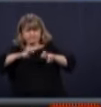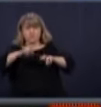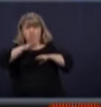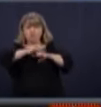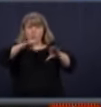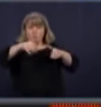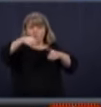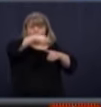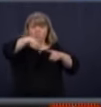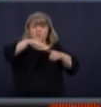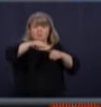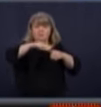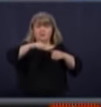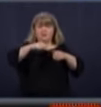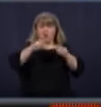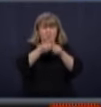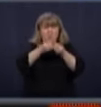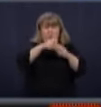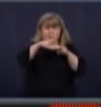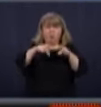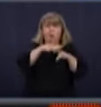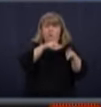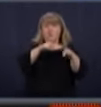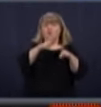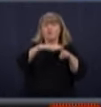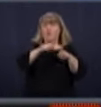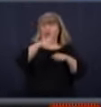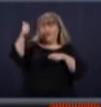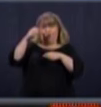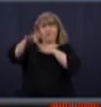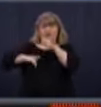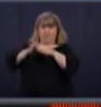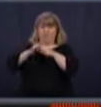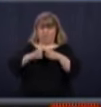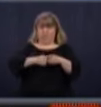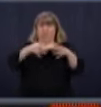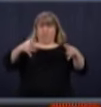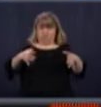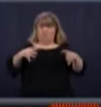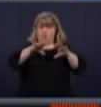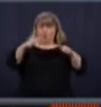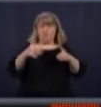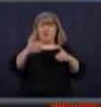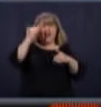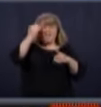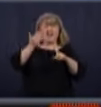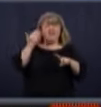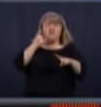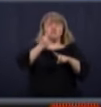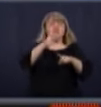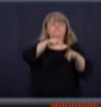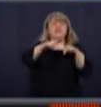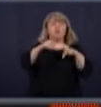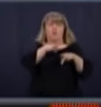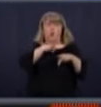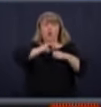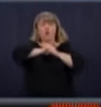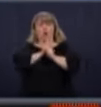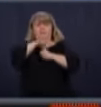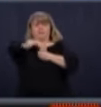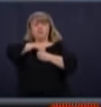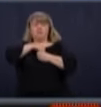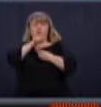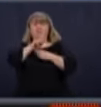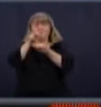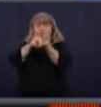Vous vous rappelez, j'avais demandé aux gens qui ont la COVID-19 de s'inscrire. Je le redemande à nouveau aussi,